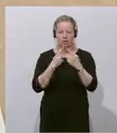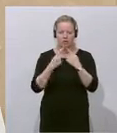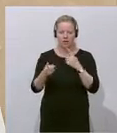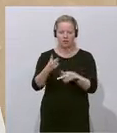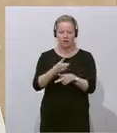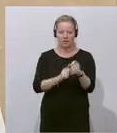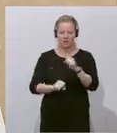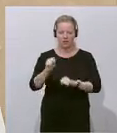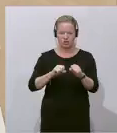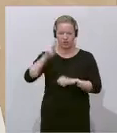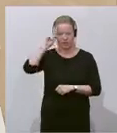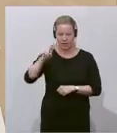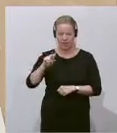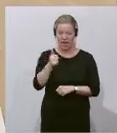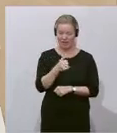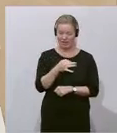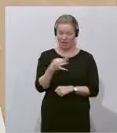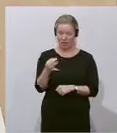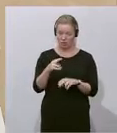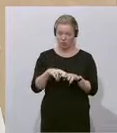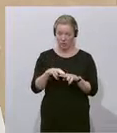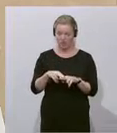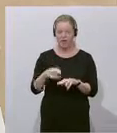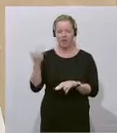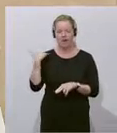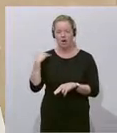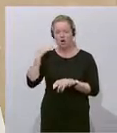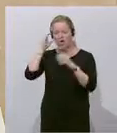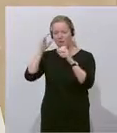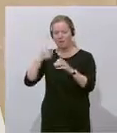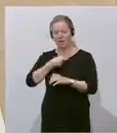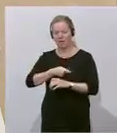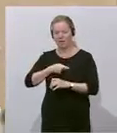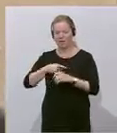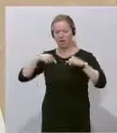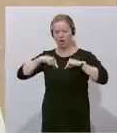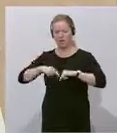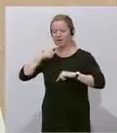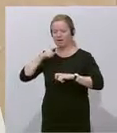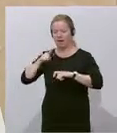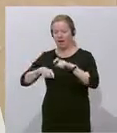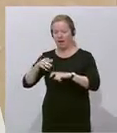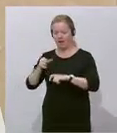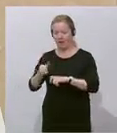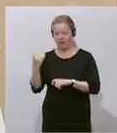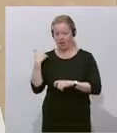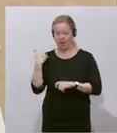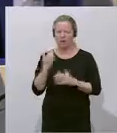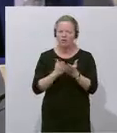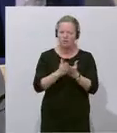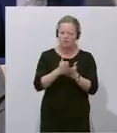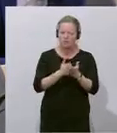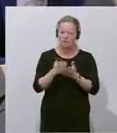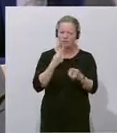nach der großen Hacker-Erklärung des ÖVP-Parteivorstands. Bei dieser Dienstbesprechung sind anwesend